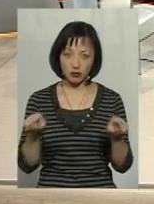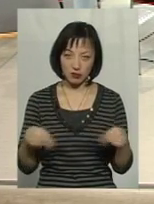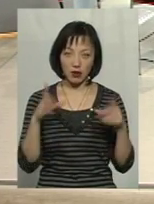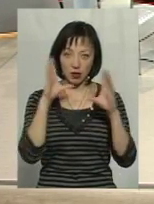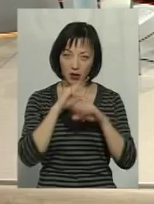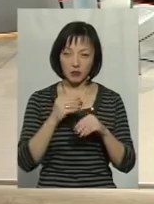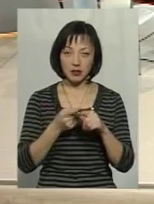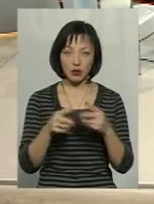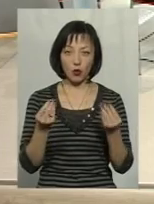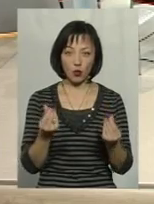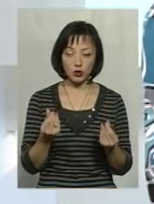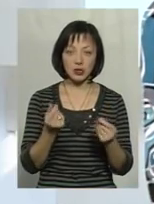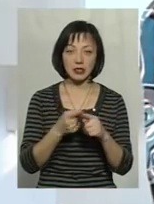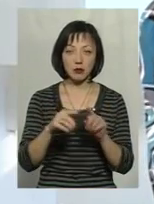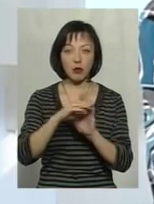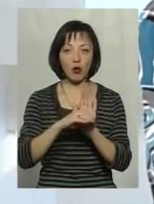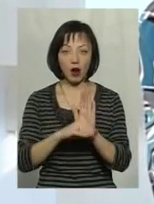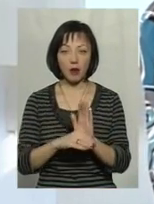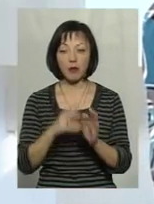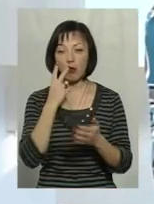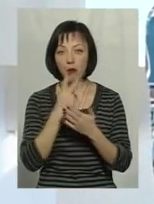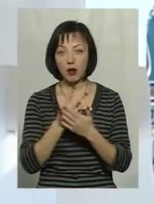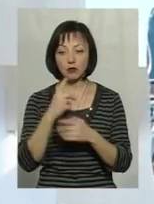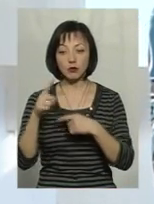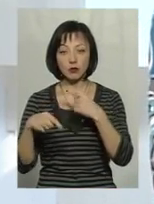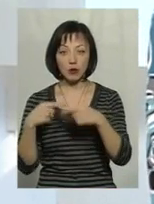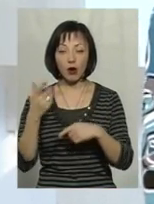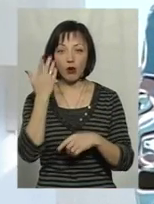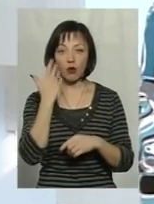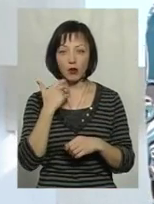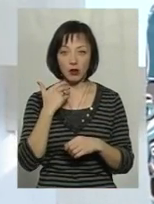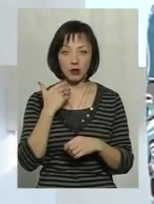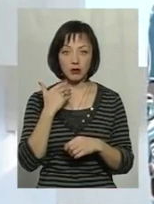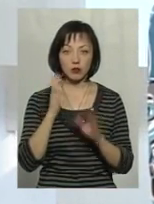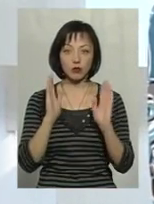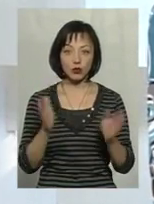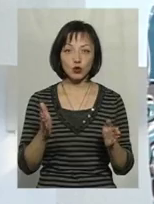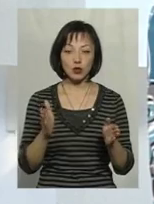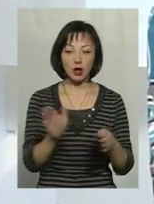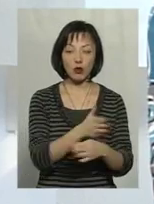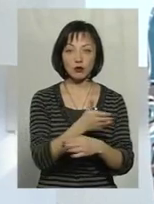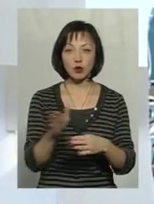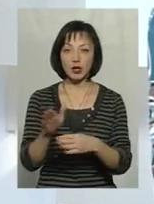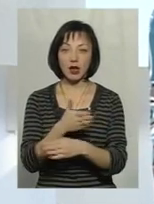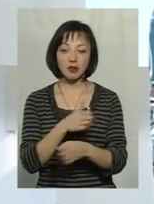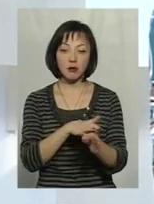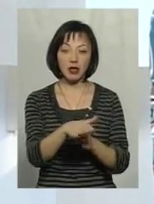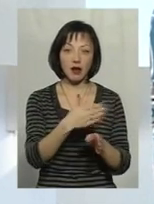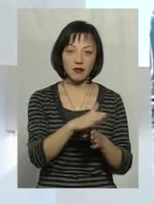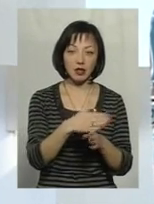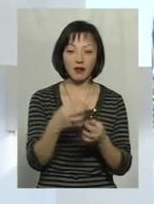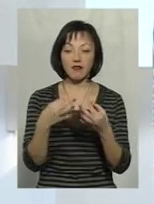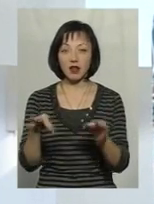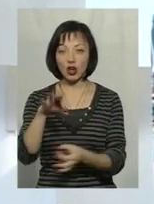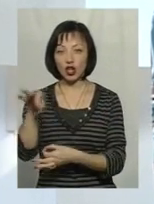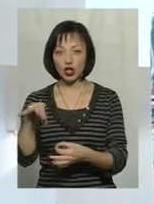Чи ці кошти, ці програми ми вже побачимо тоді, коли будуть розподілятися капітальні видатки, вільні